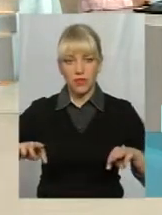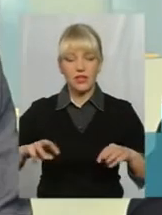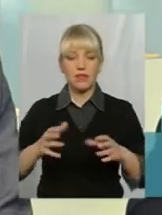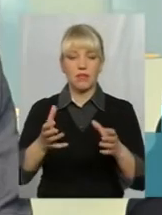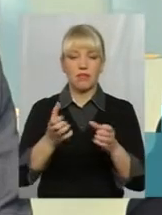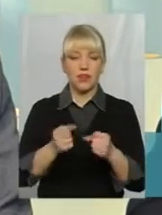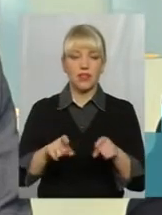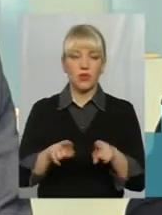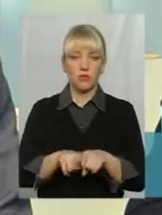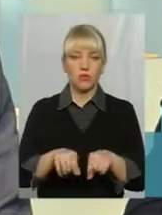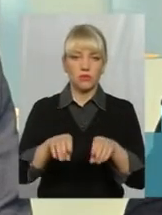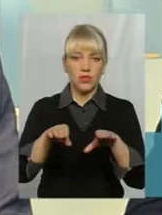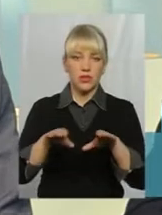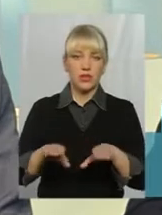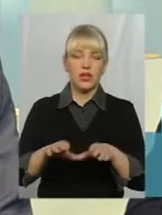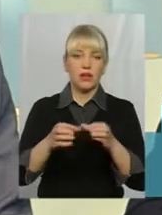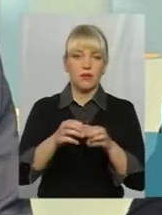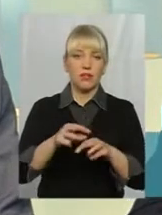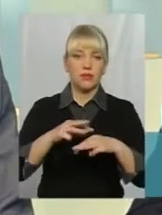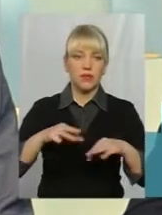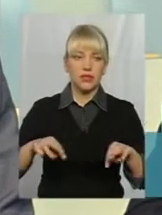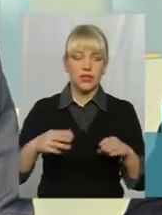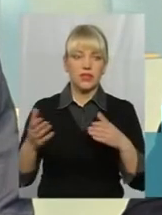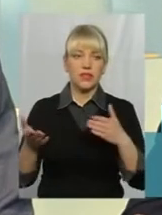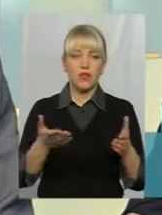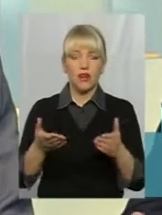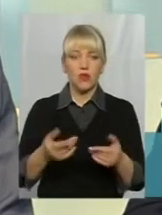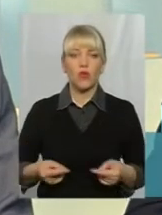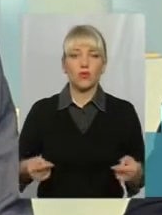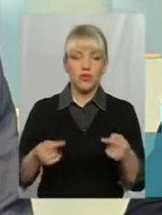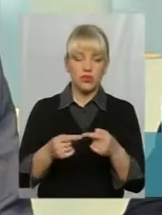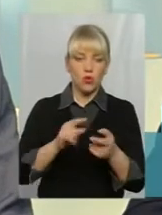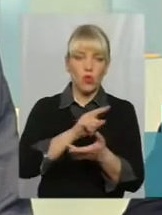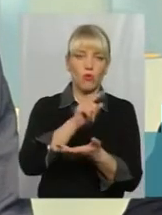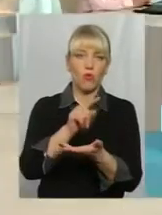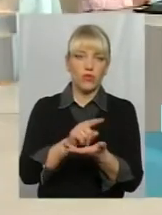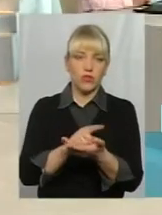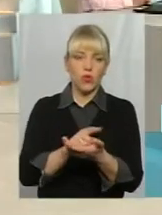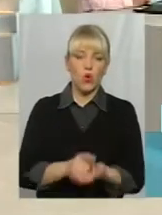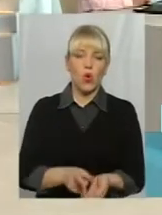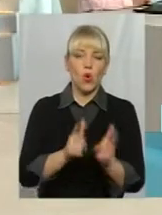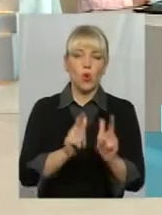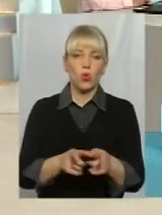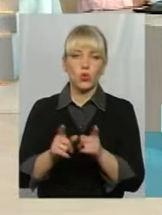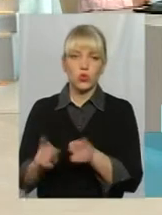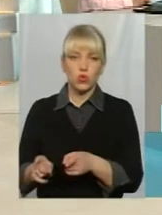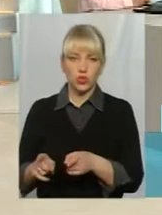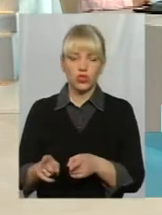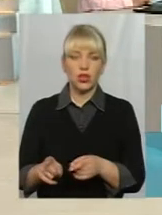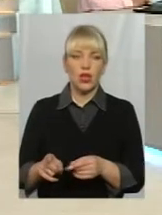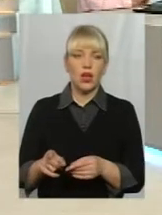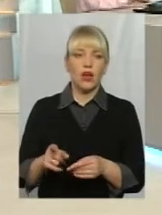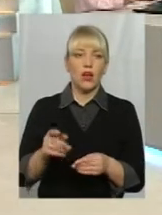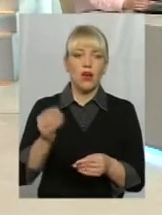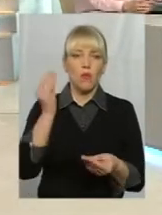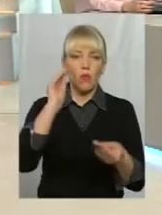постанова, кабінетом міністрів України, якою визначена обов'язковість узгоджень позицій з органами